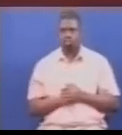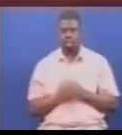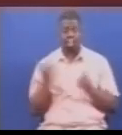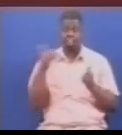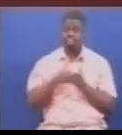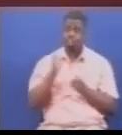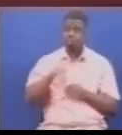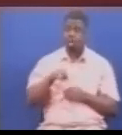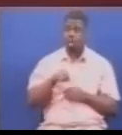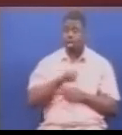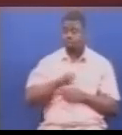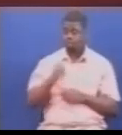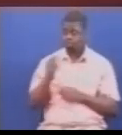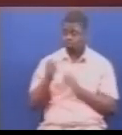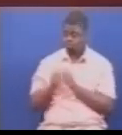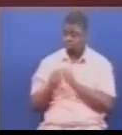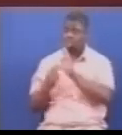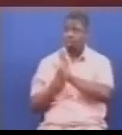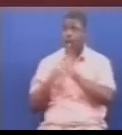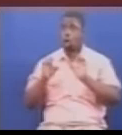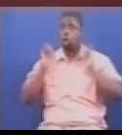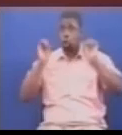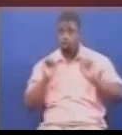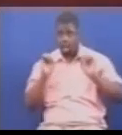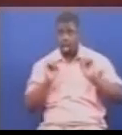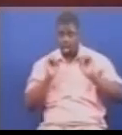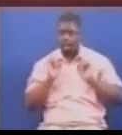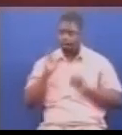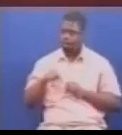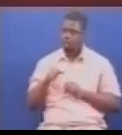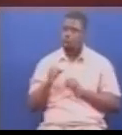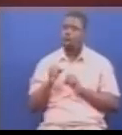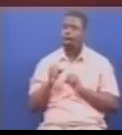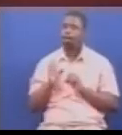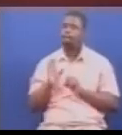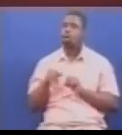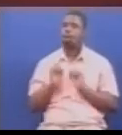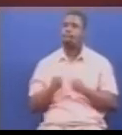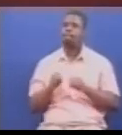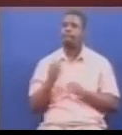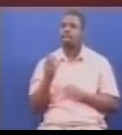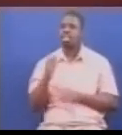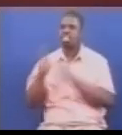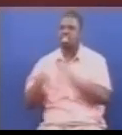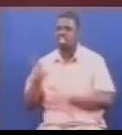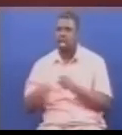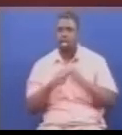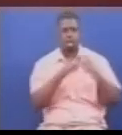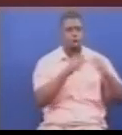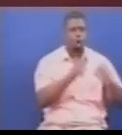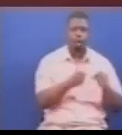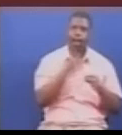kuminasaba, mwishimua speaker, mikoa mipia minne ambayo ni singida, kigoma, mara, na morogoro,